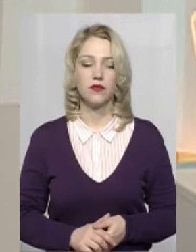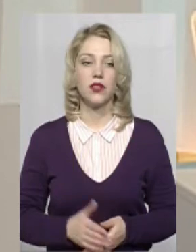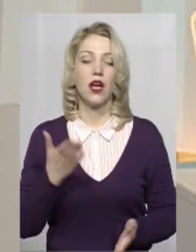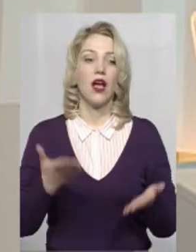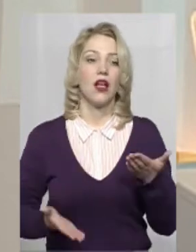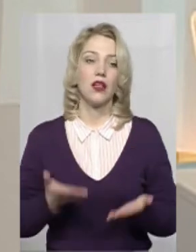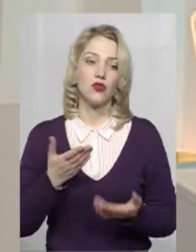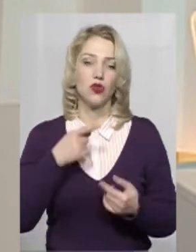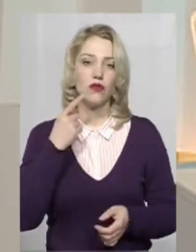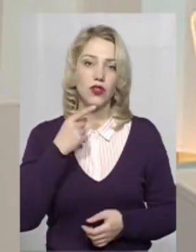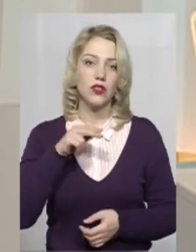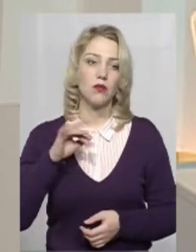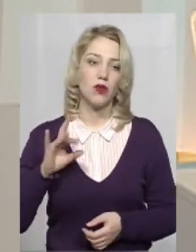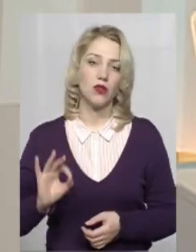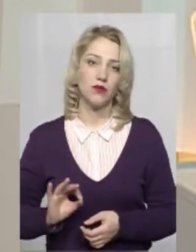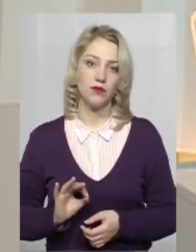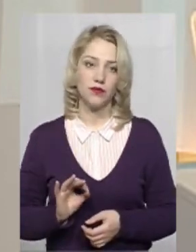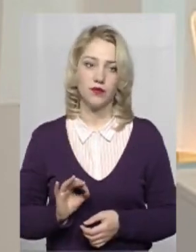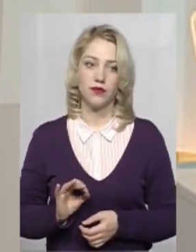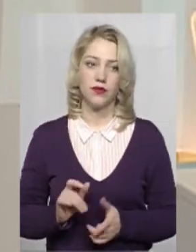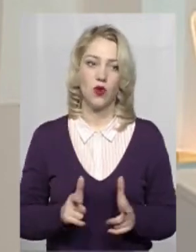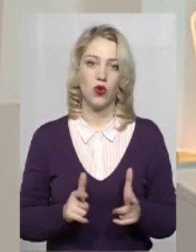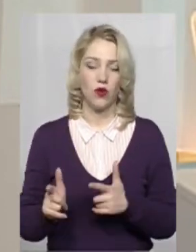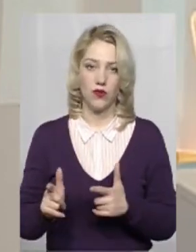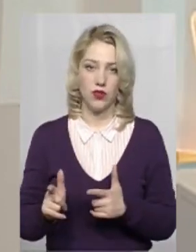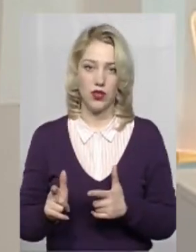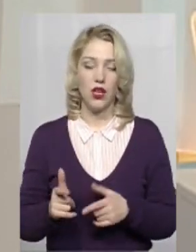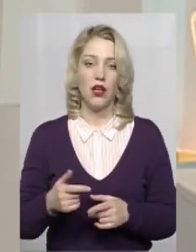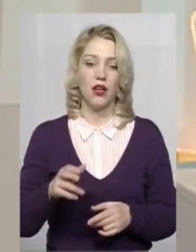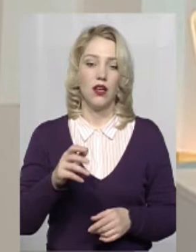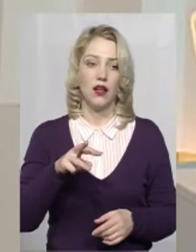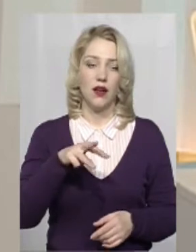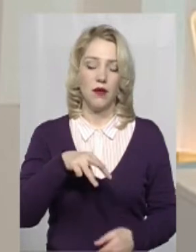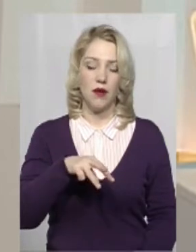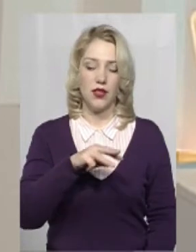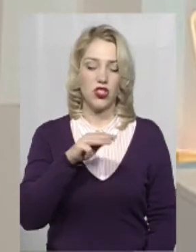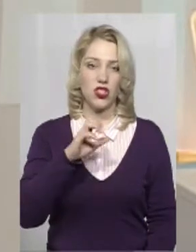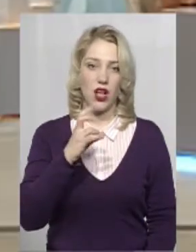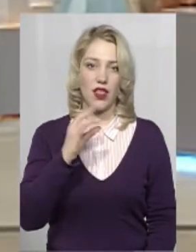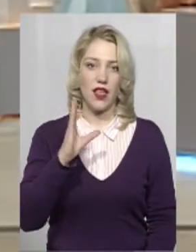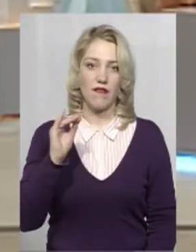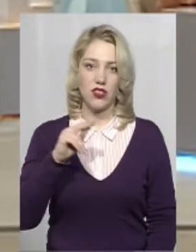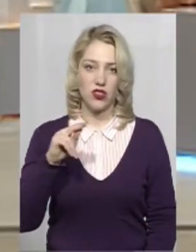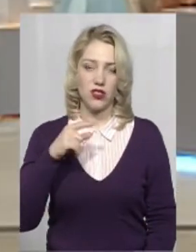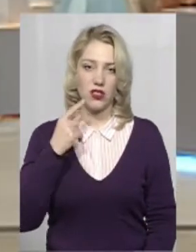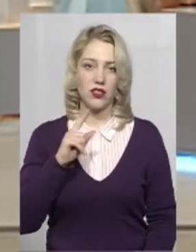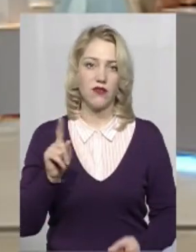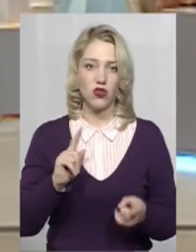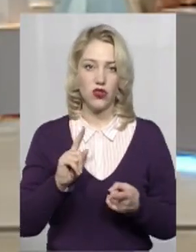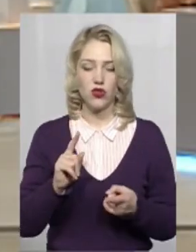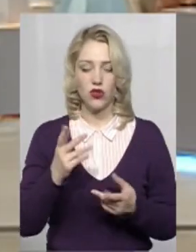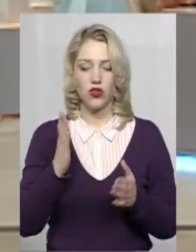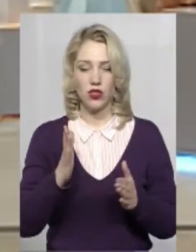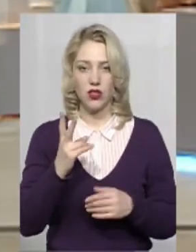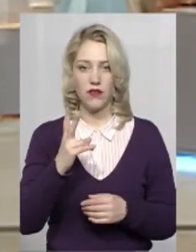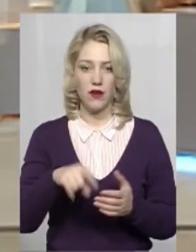Якщо говорити про готовність. От Микола Женевич сказав, що наразі тільки два